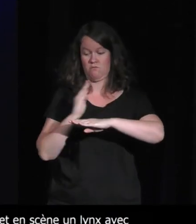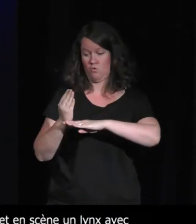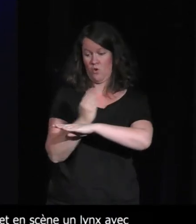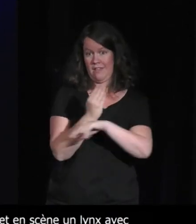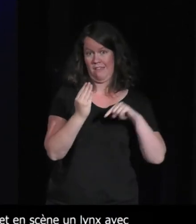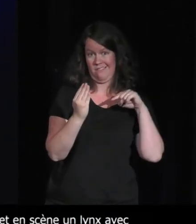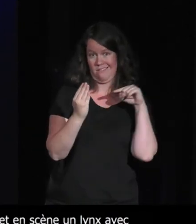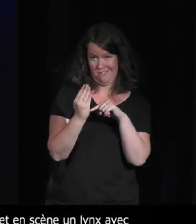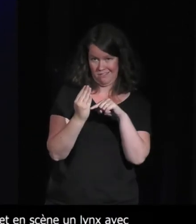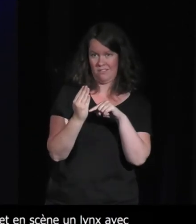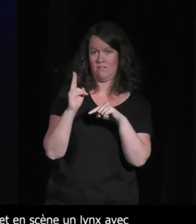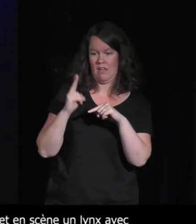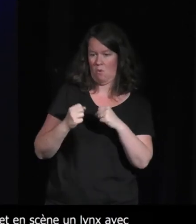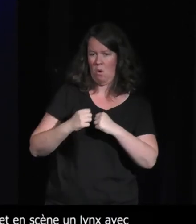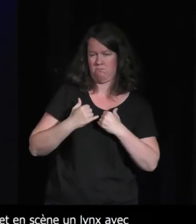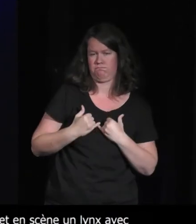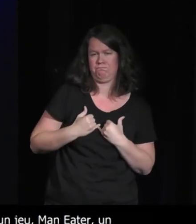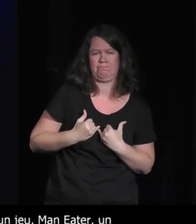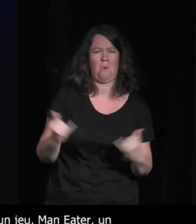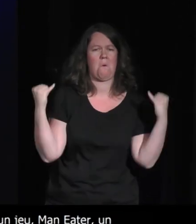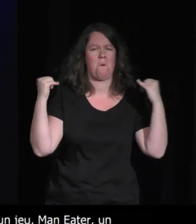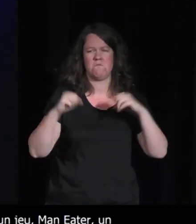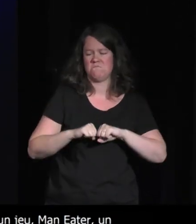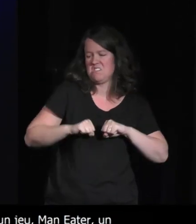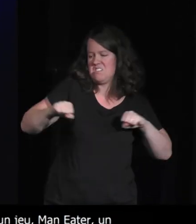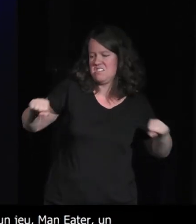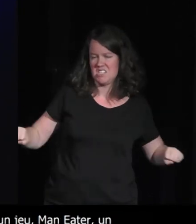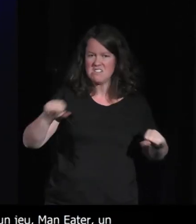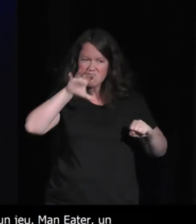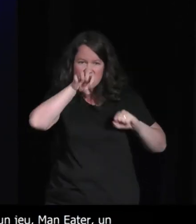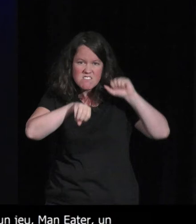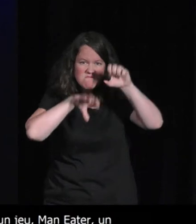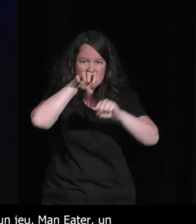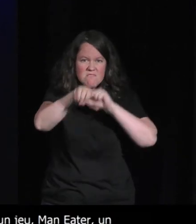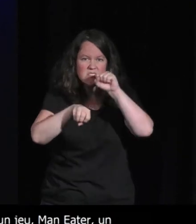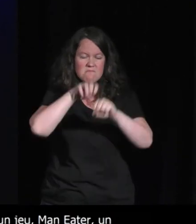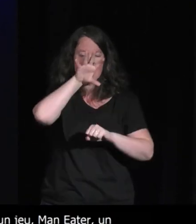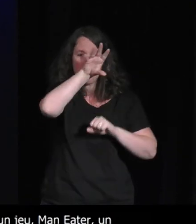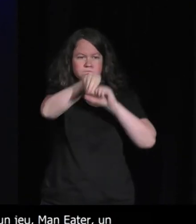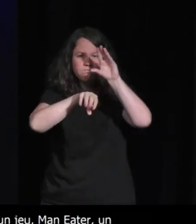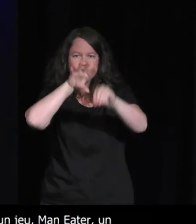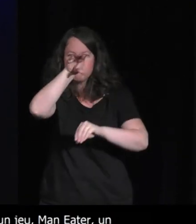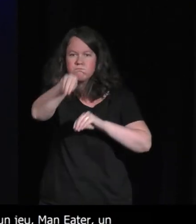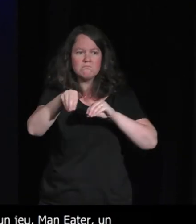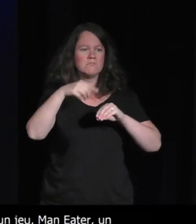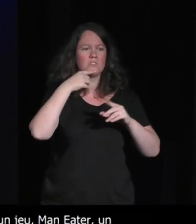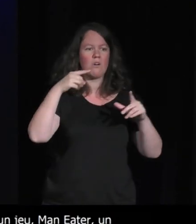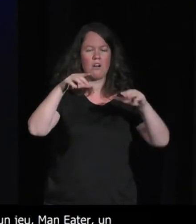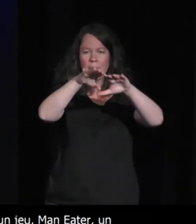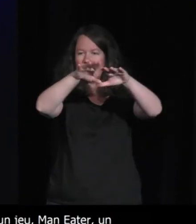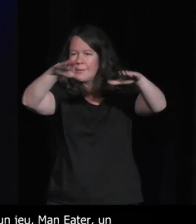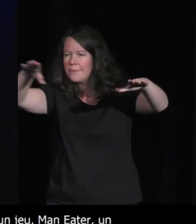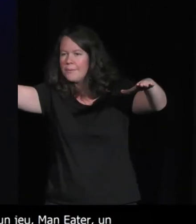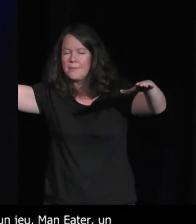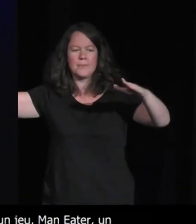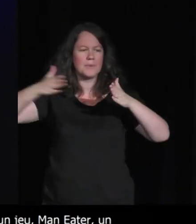aux joueurs d'être dans la pleine puissance exagérément d'ailleurs un petit peu délirante parce qu'il va manger des gens sur les